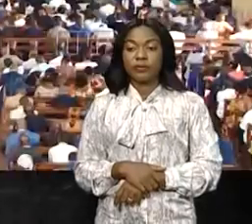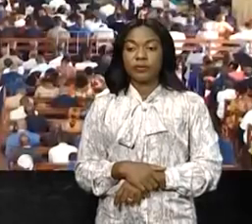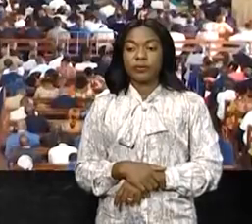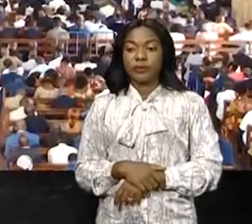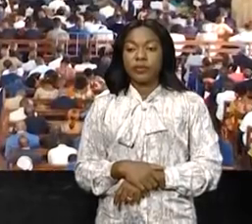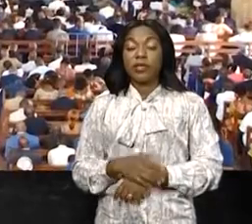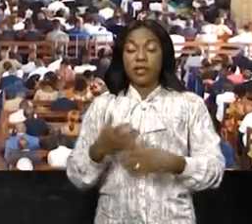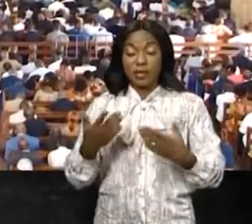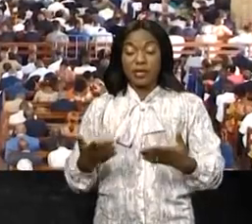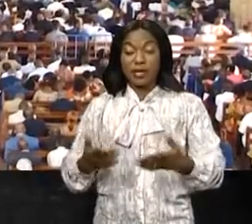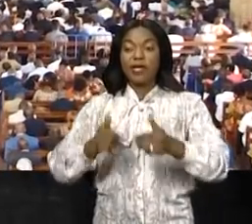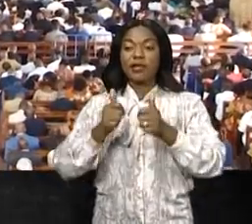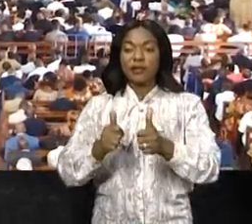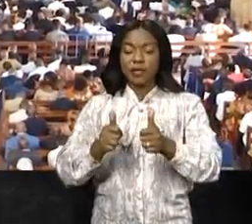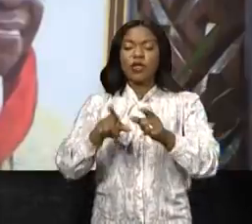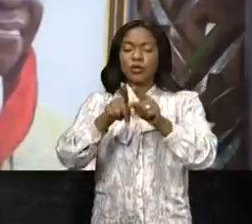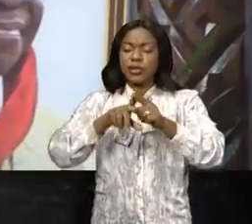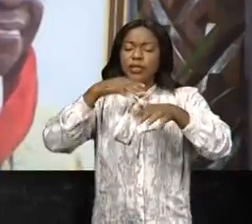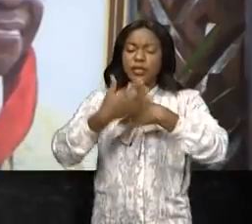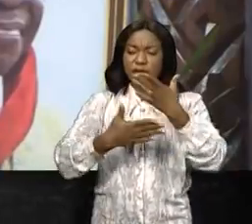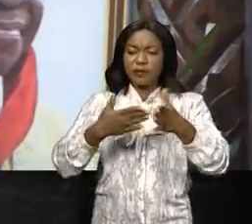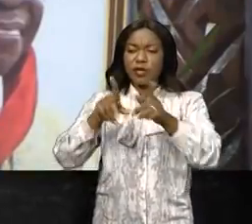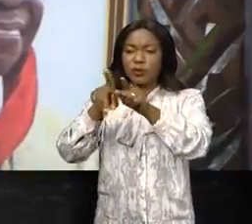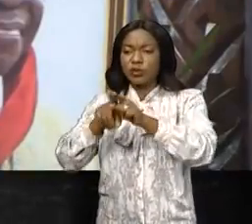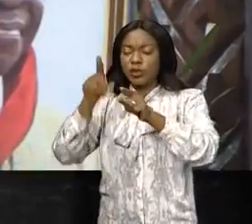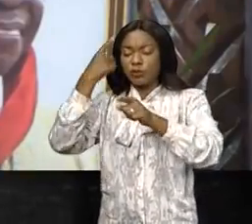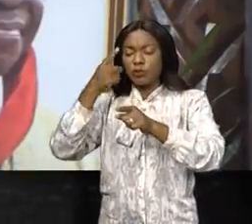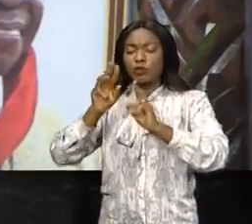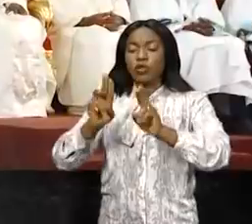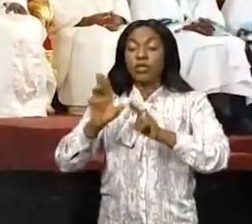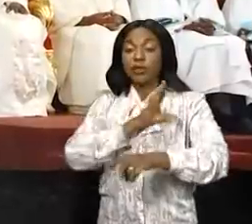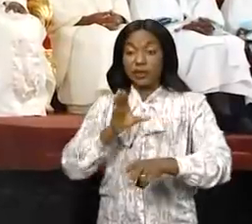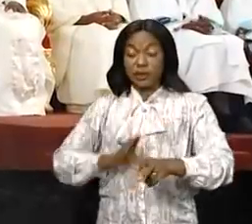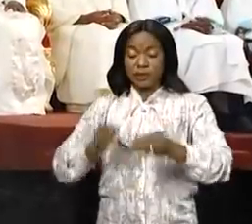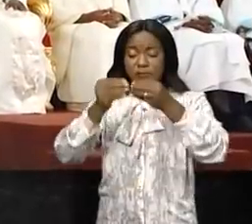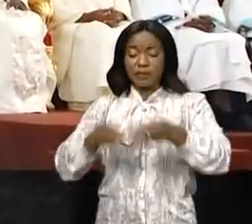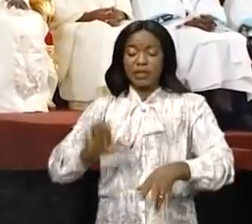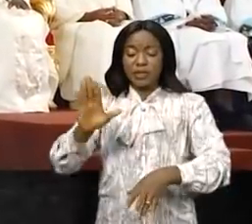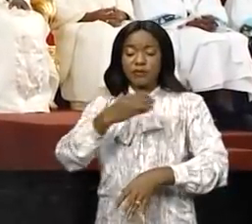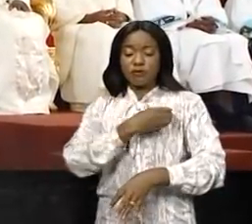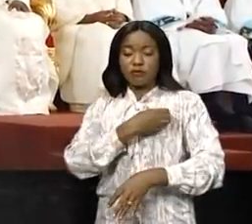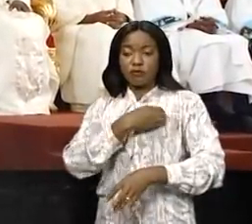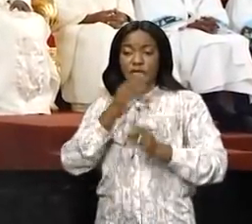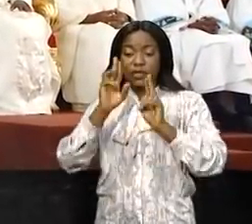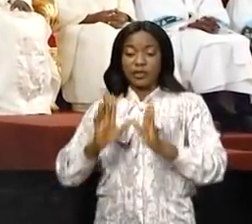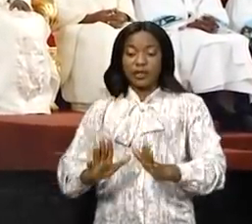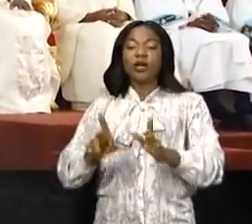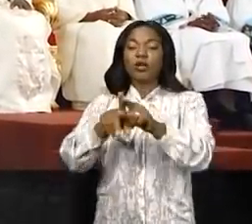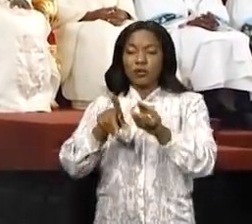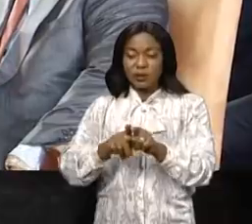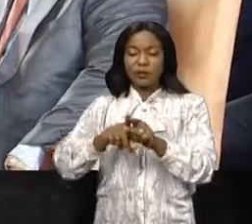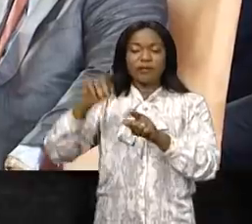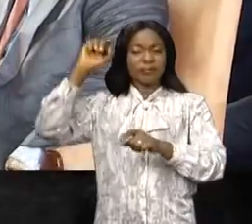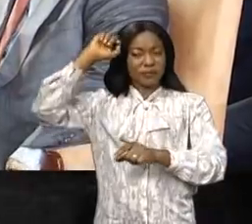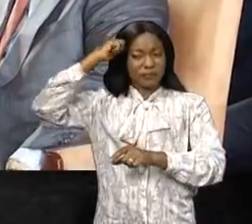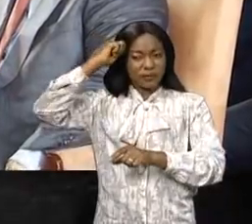Il a vécu en Christ, quitté le monde des hommes sans perdre sa foi chrétienne et continue à vivre dans les pensées de ceux qui